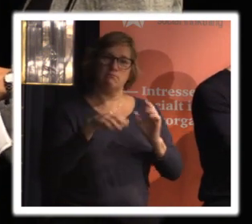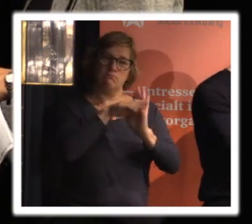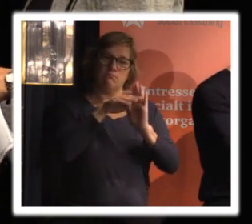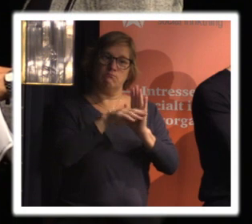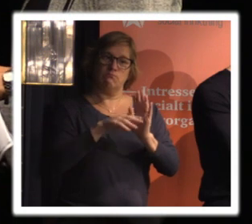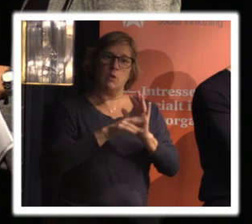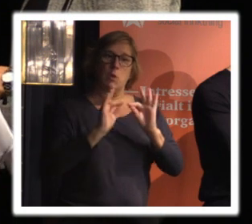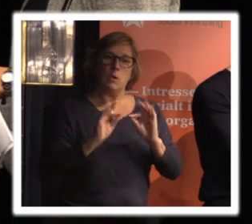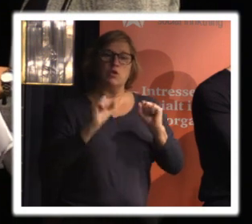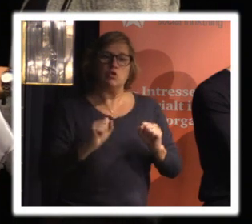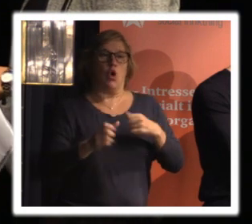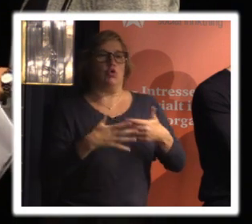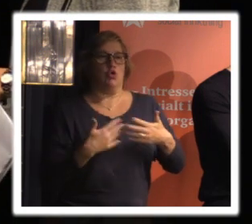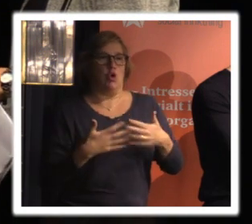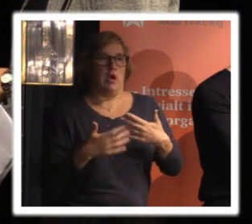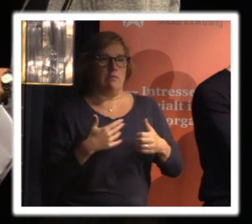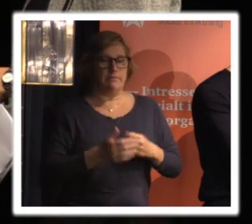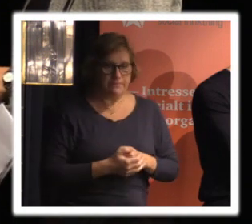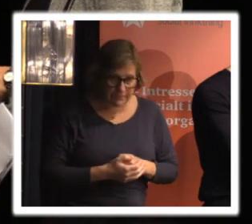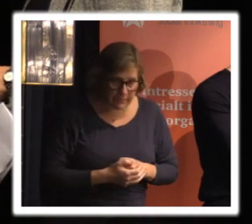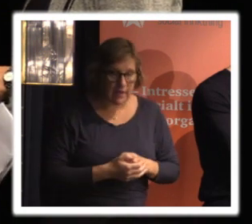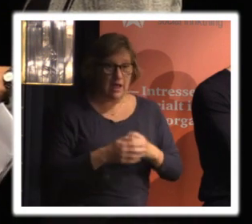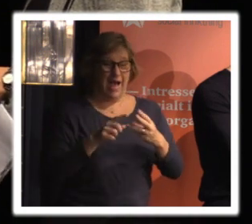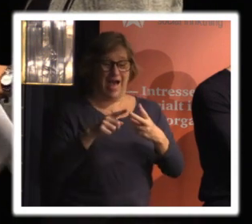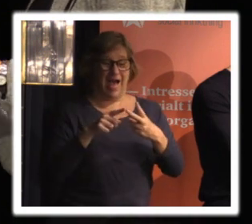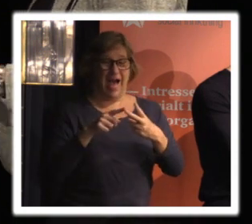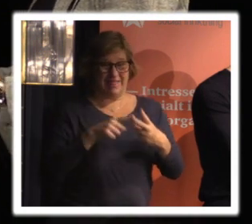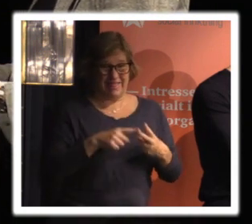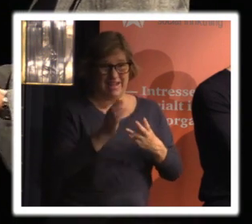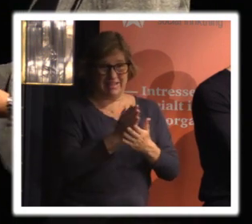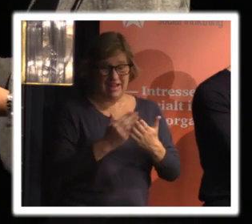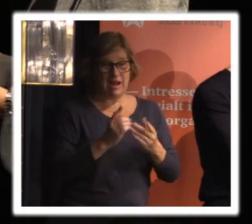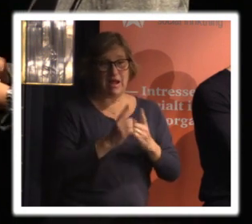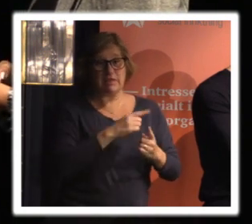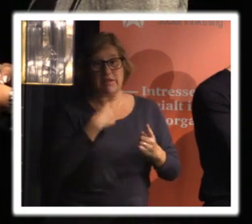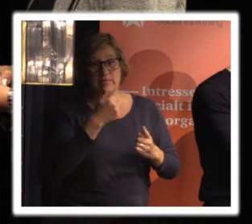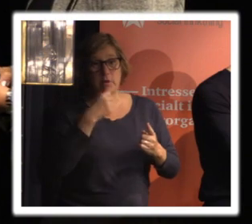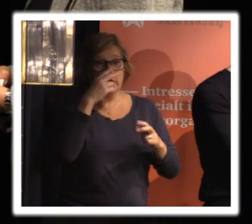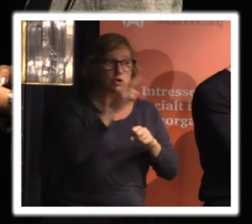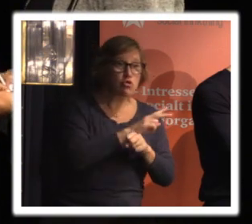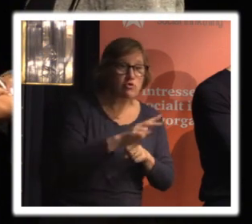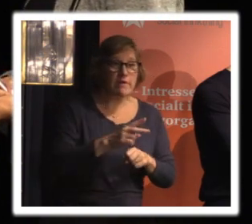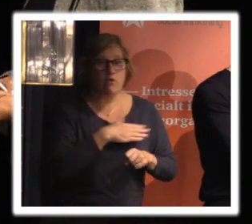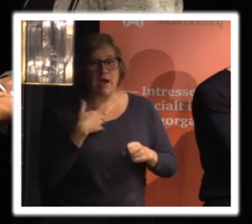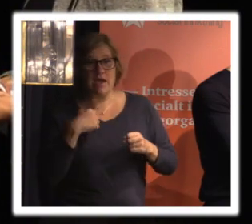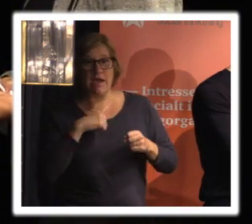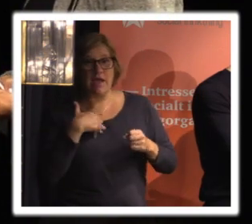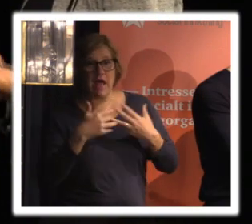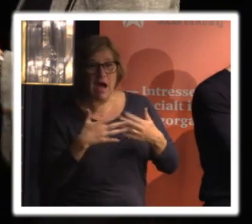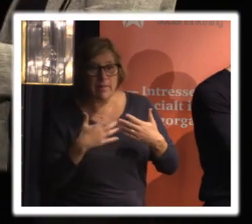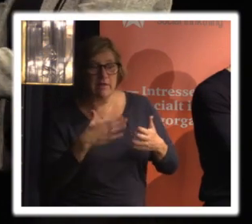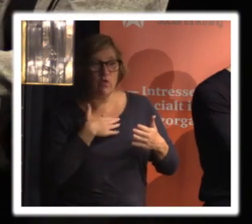där vi hjälps åt en annan del handlar om det jag sa nu att vi behöver kanske se över vårt eget jobb våra egna stadgar som är då